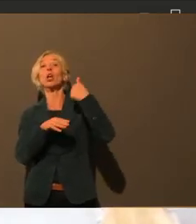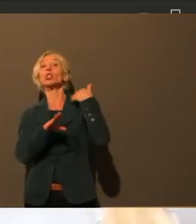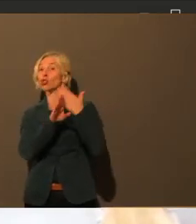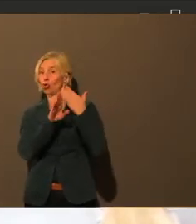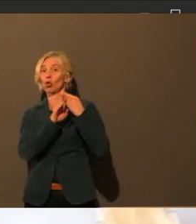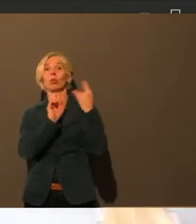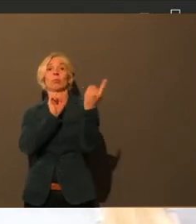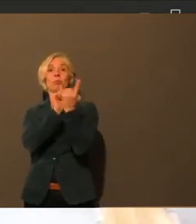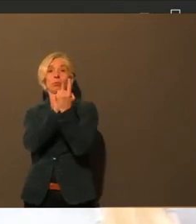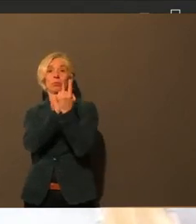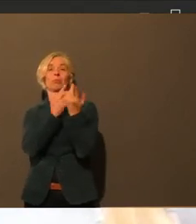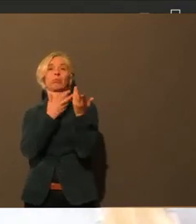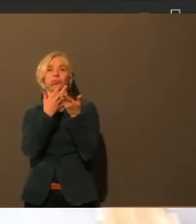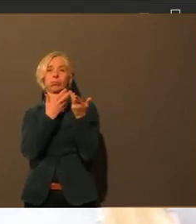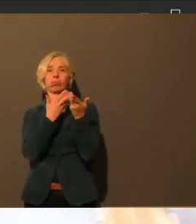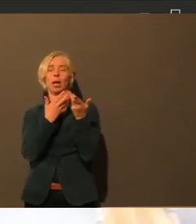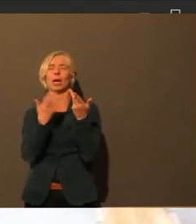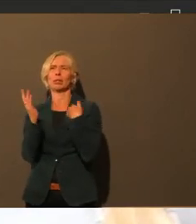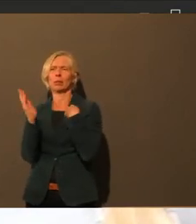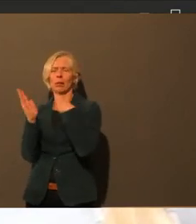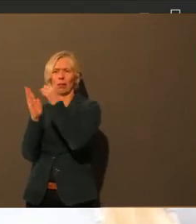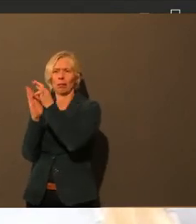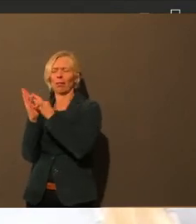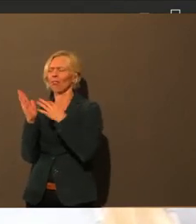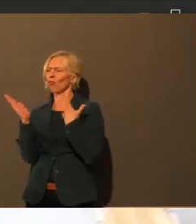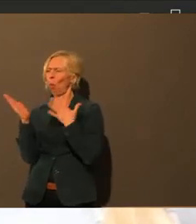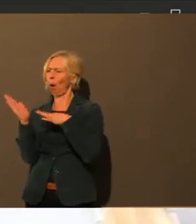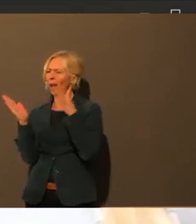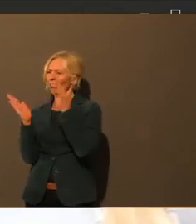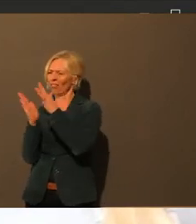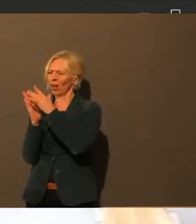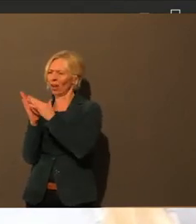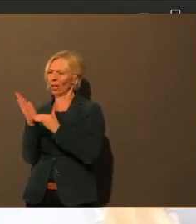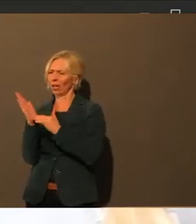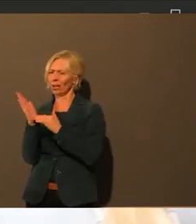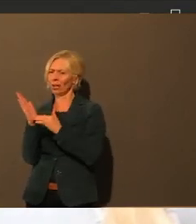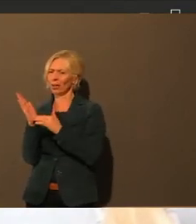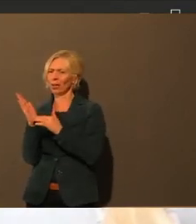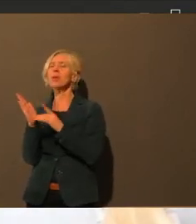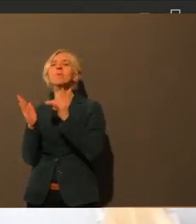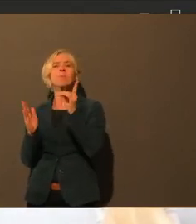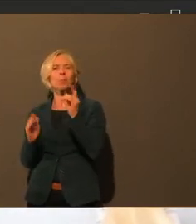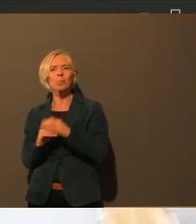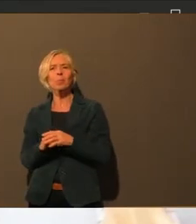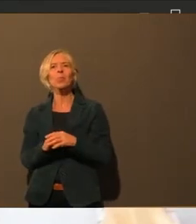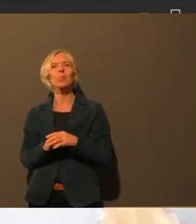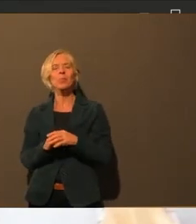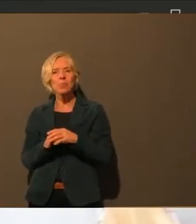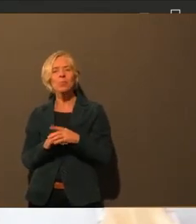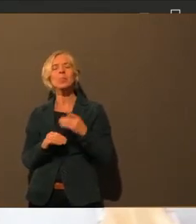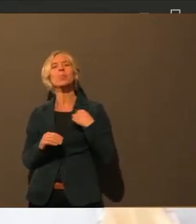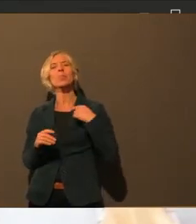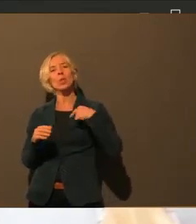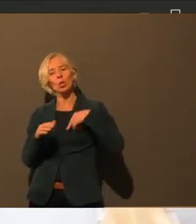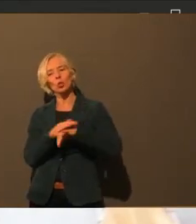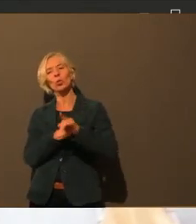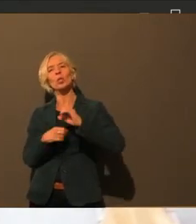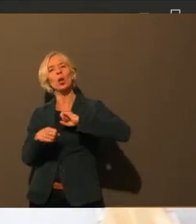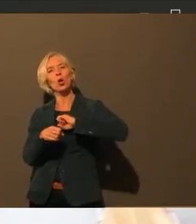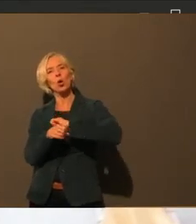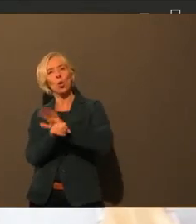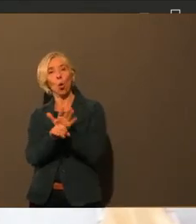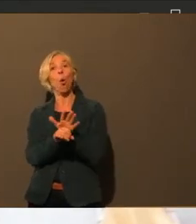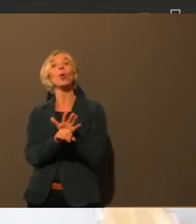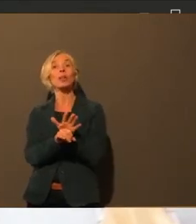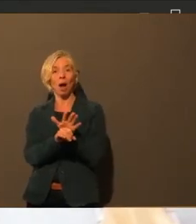Ich überlege jetzt gerade, wo ich anfange. Also ich glaube jetzt, Corona hat noch mal gezeigt, jetzt im schulischen Bereich, dass wir ein Update